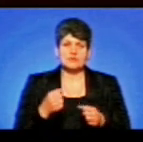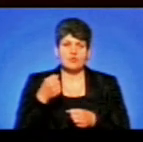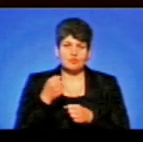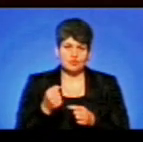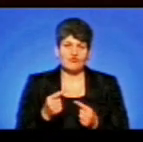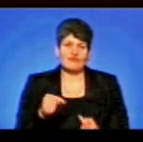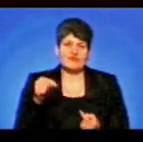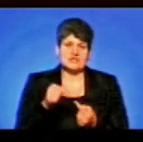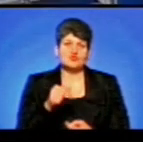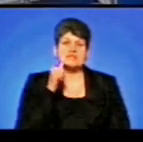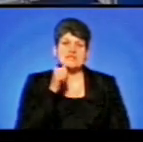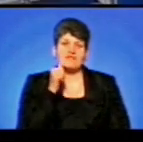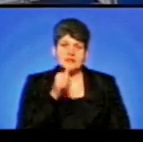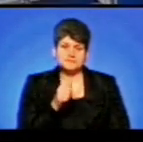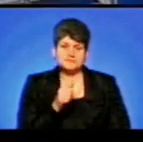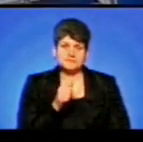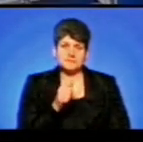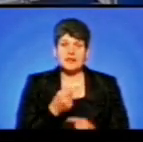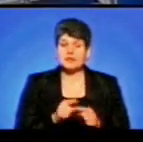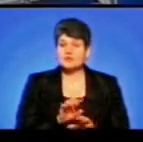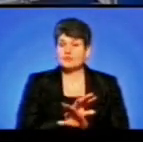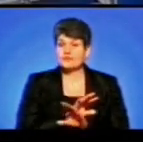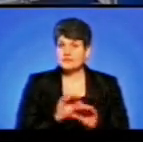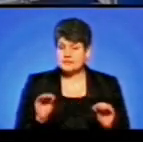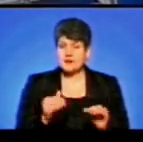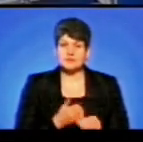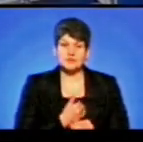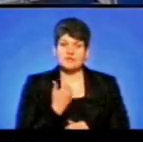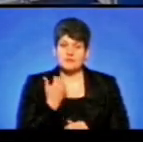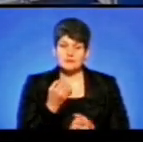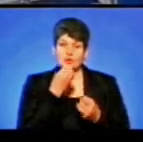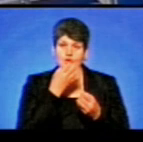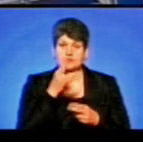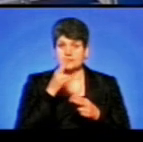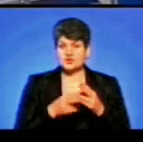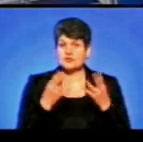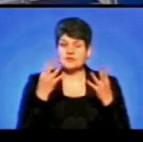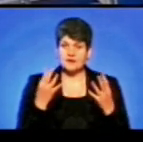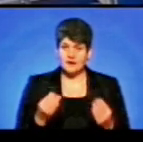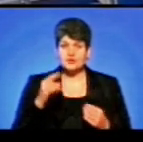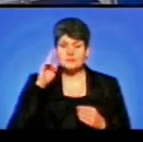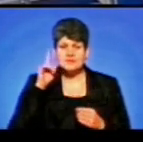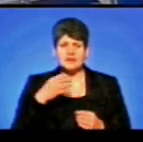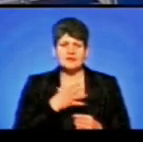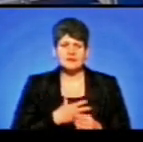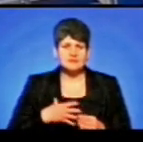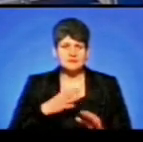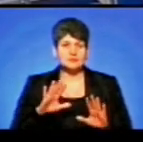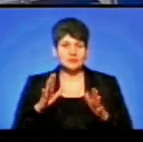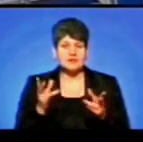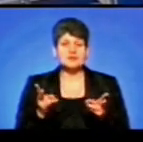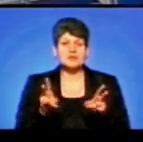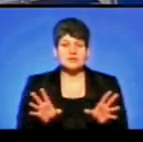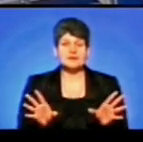визначать завтра. І на цьому у мене все. Бажаю вам вдалого завершення дня. І щоб знати, найважливіше, залишайтеся